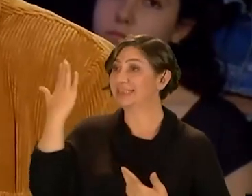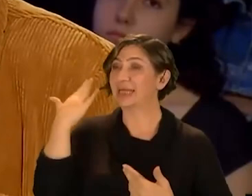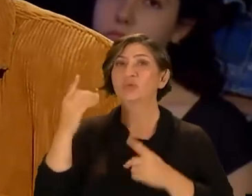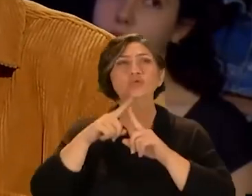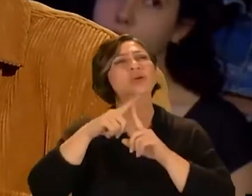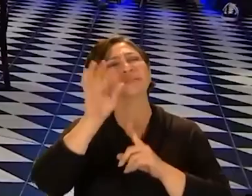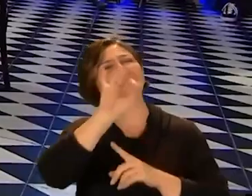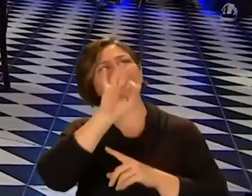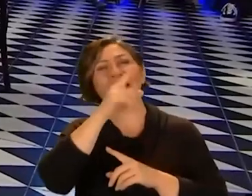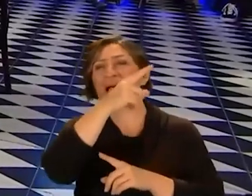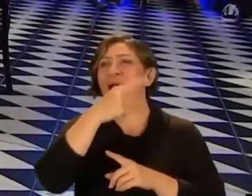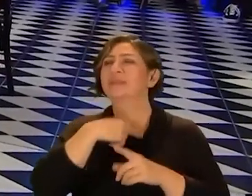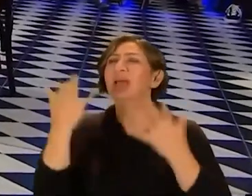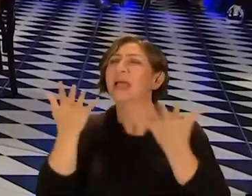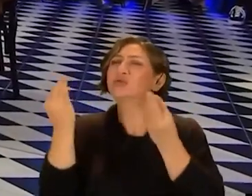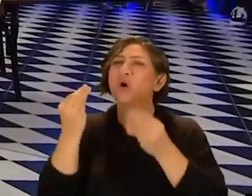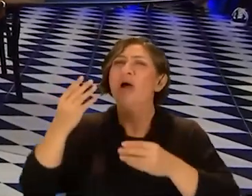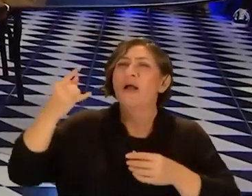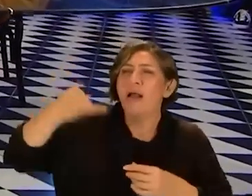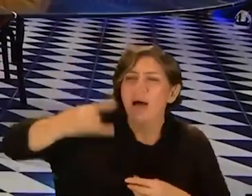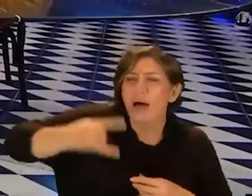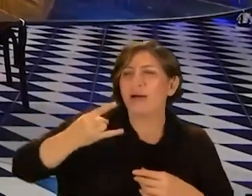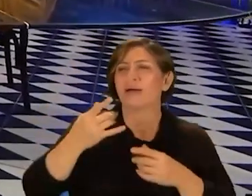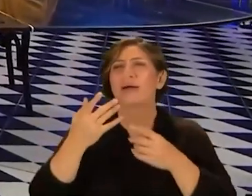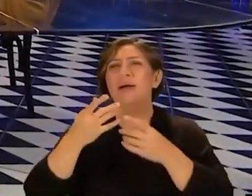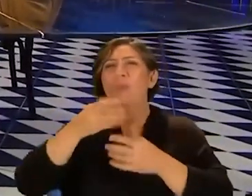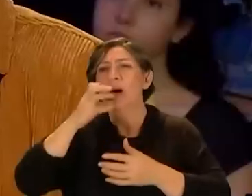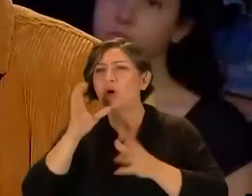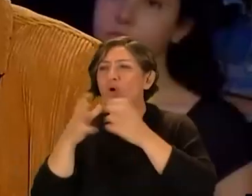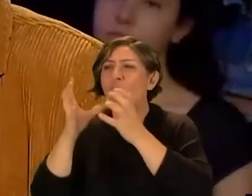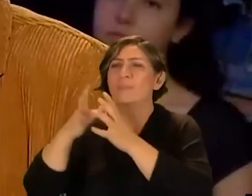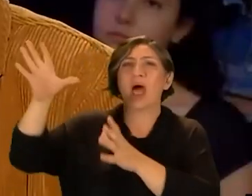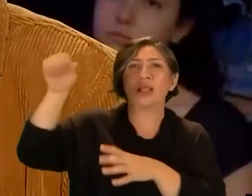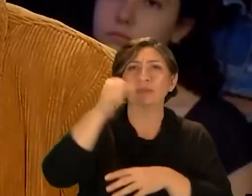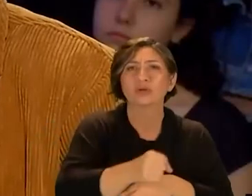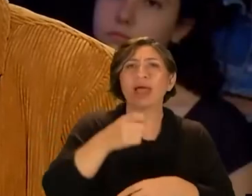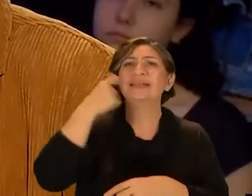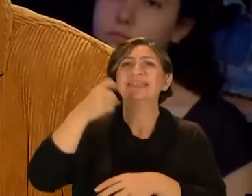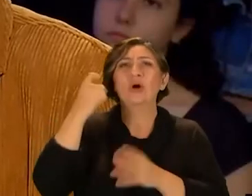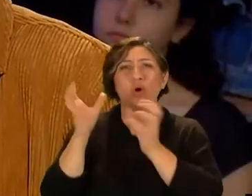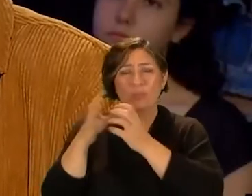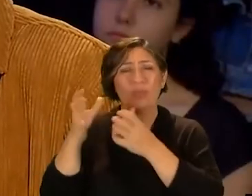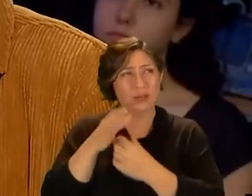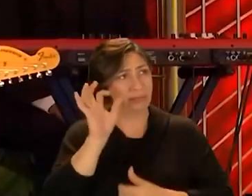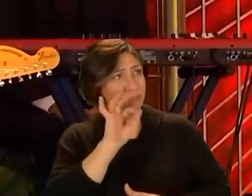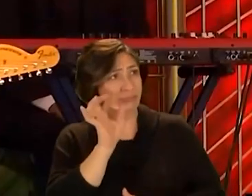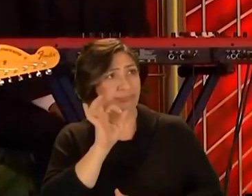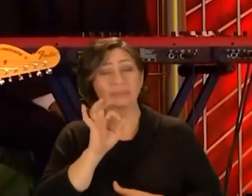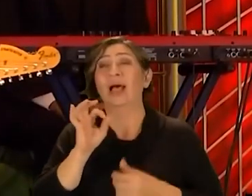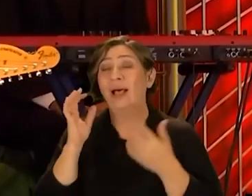değil mi Tunç Erçin biz ne kadar çok rock barlardan gruplar getiriyorduk eski grupları değil mi?